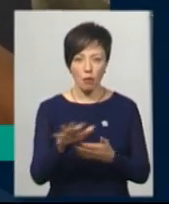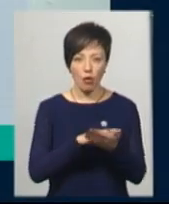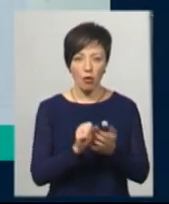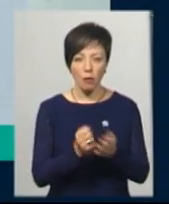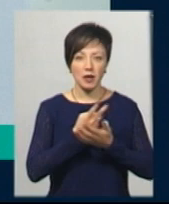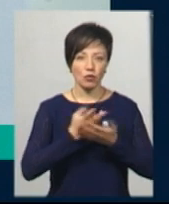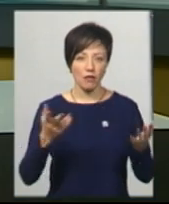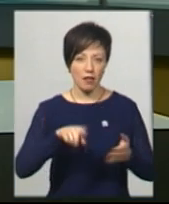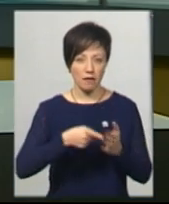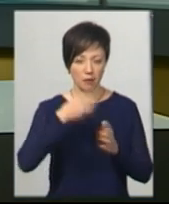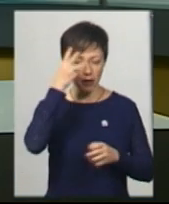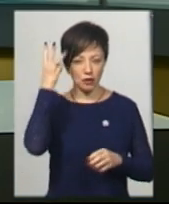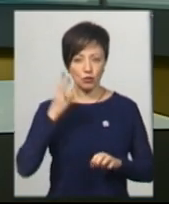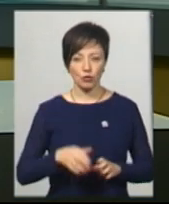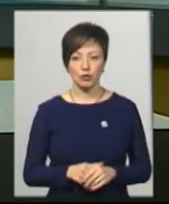Хмельницькому.